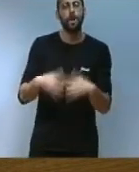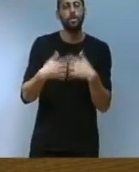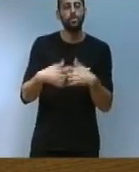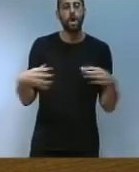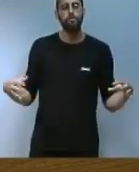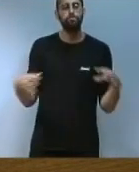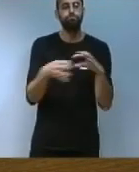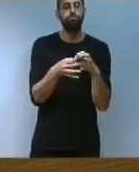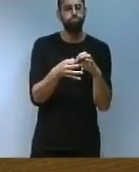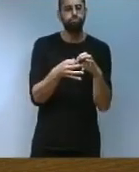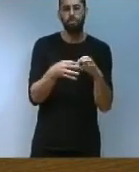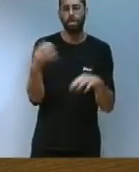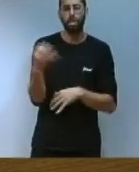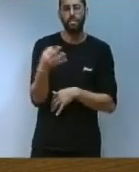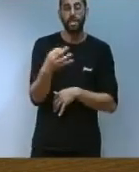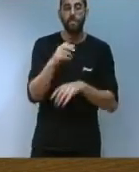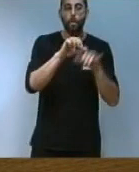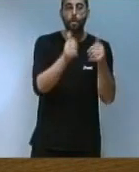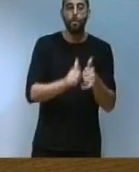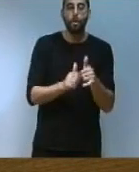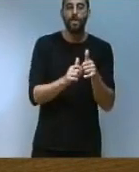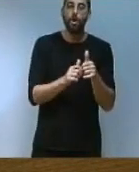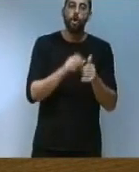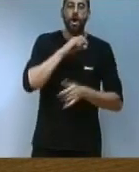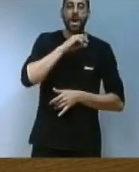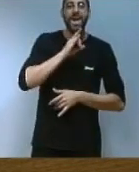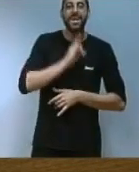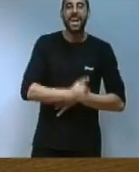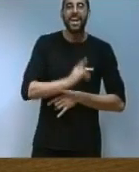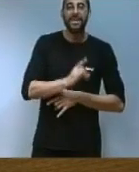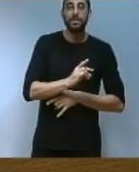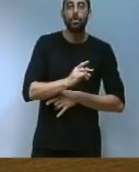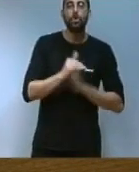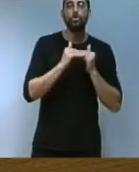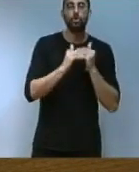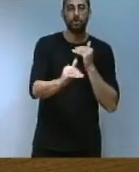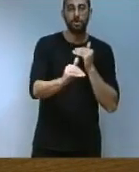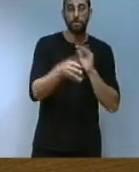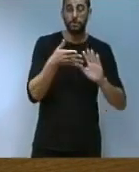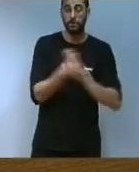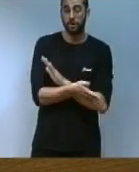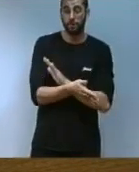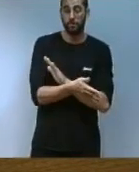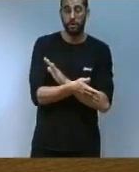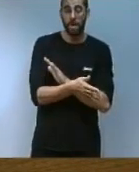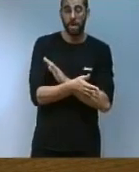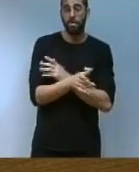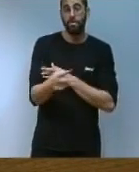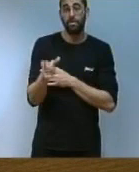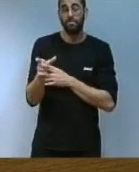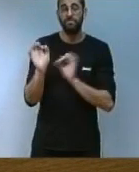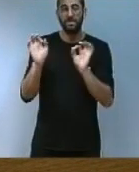lligada necessàriament a un model energètic sostenible on s'impulsa la transició energètica cap a la descarbonització,